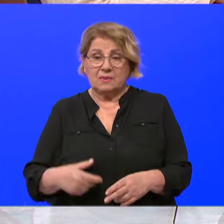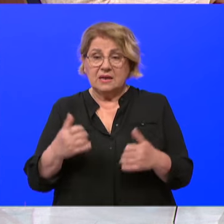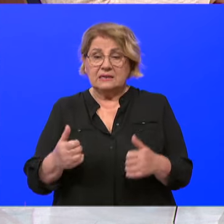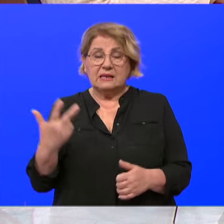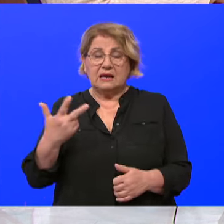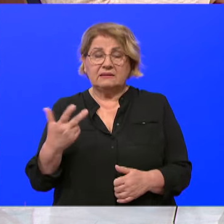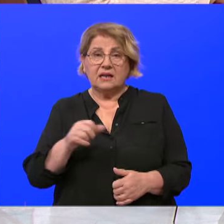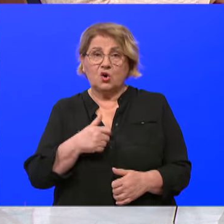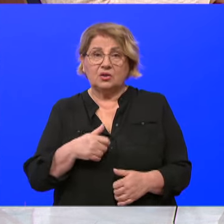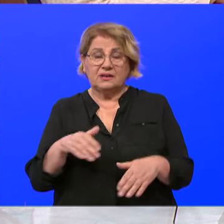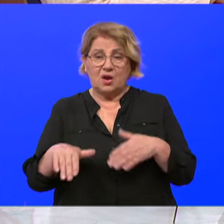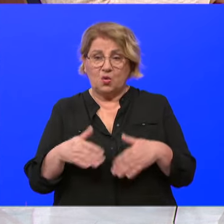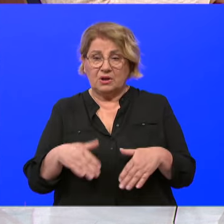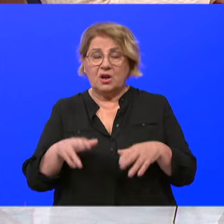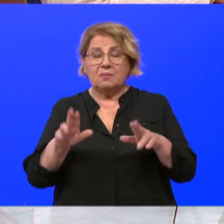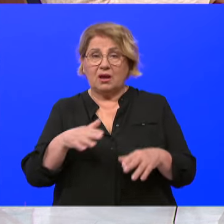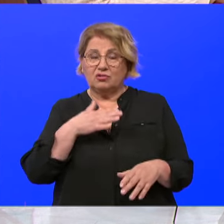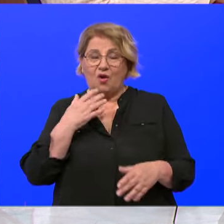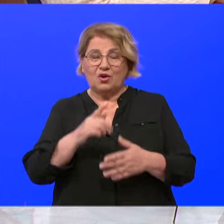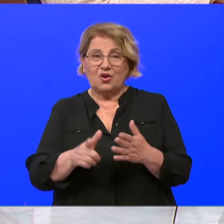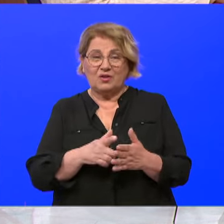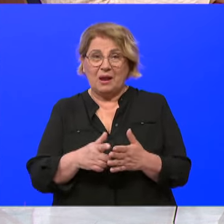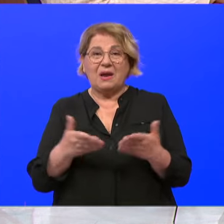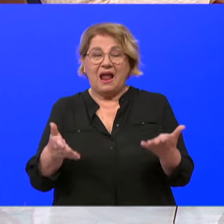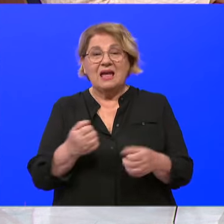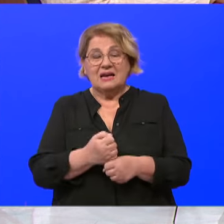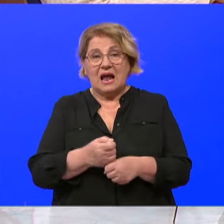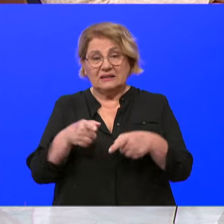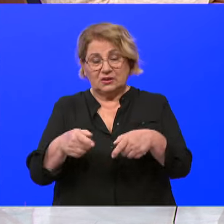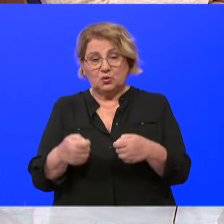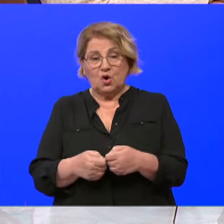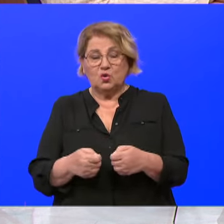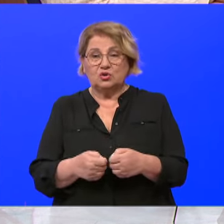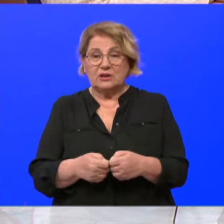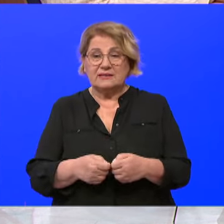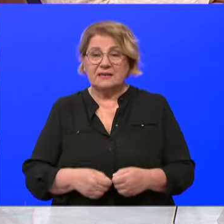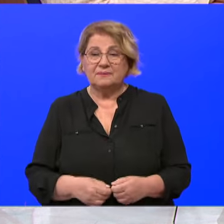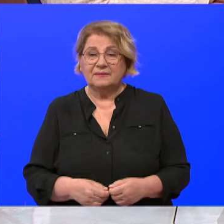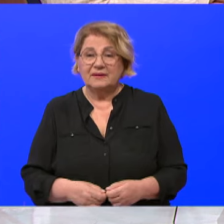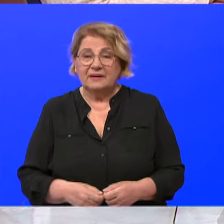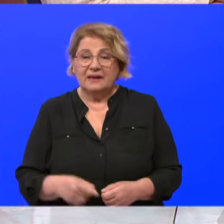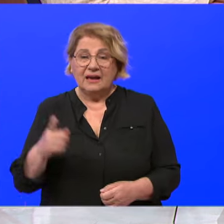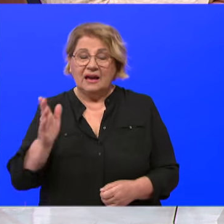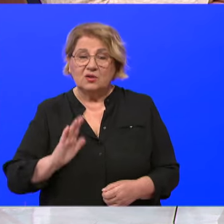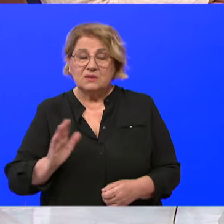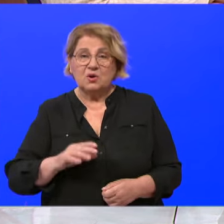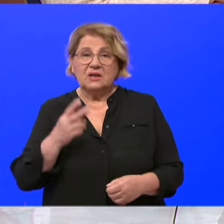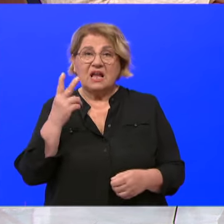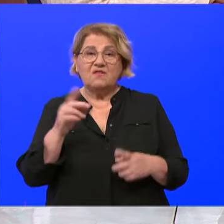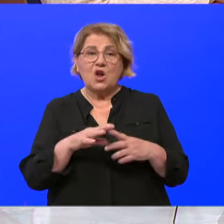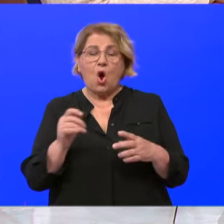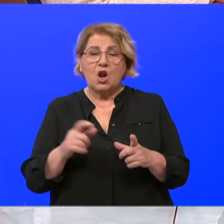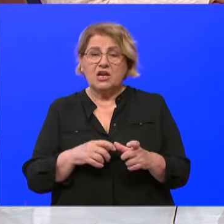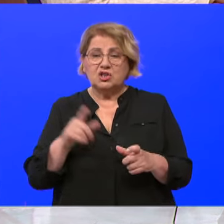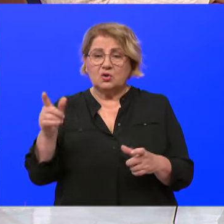godine umirovinu, tako da imam vremena se posvetiti, a nagovor od gospodina Violića, koji